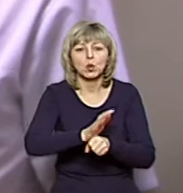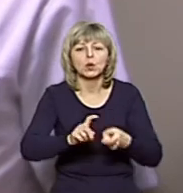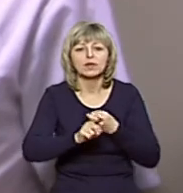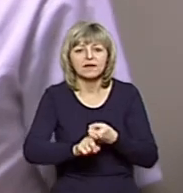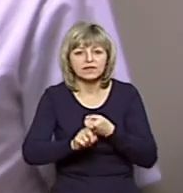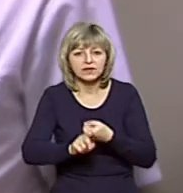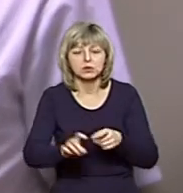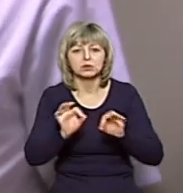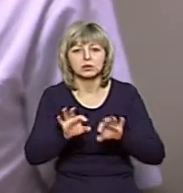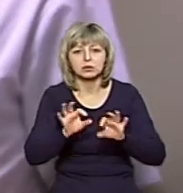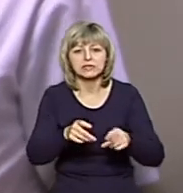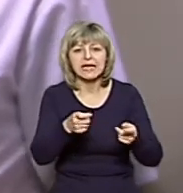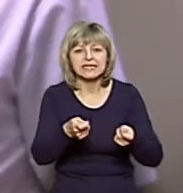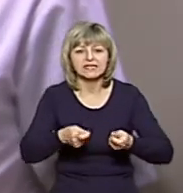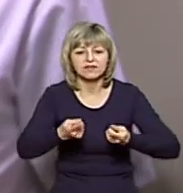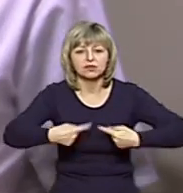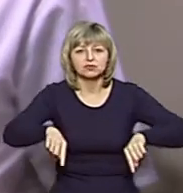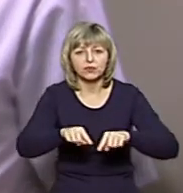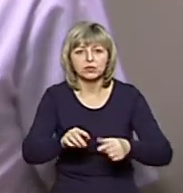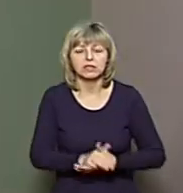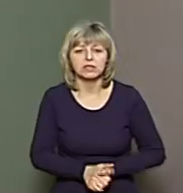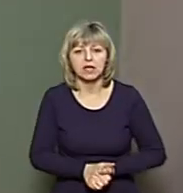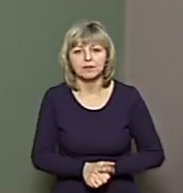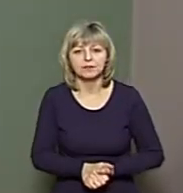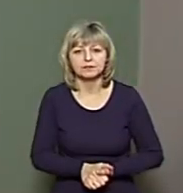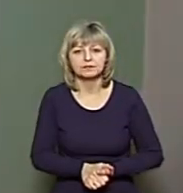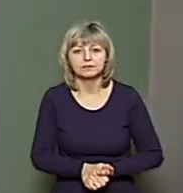анестезії та інтенсивної терапії Іван Вороблевський.